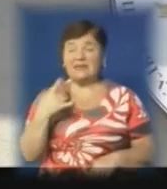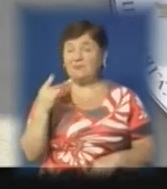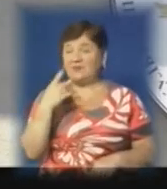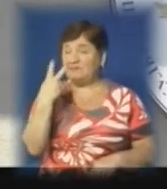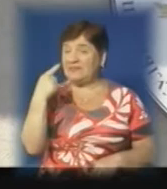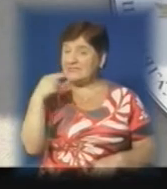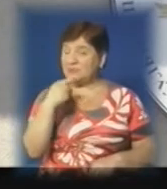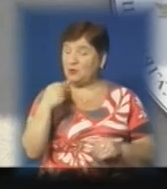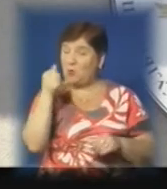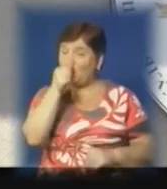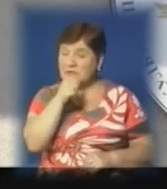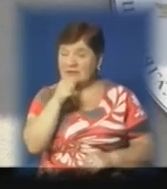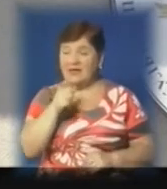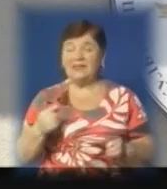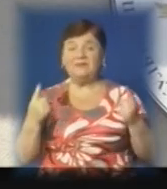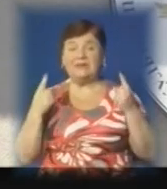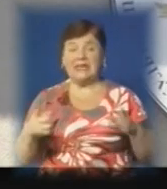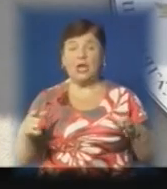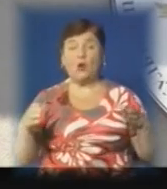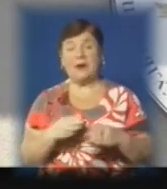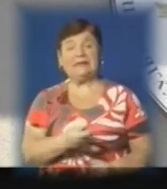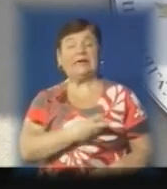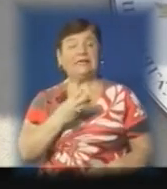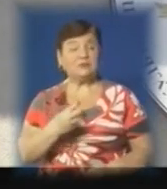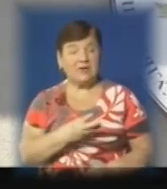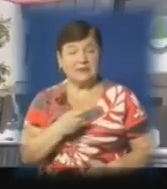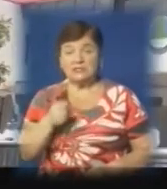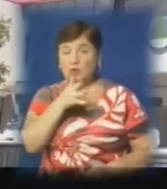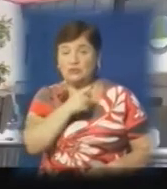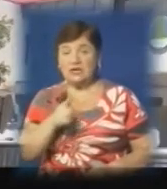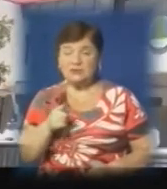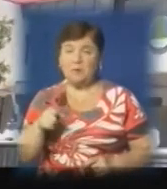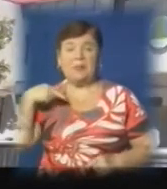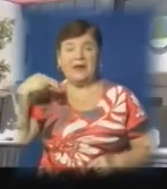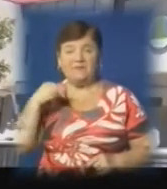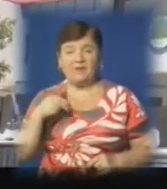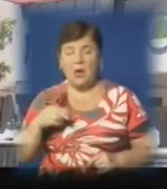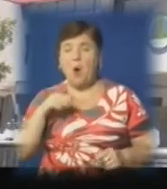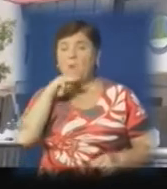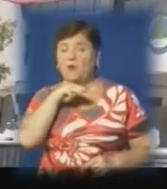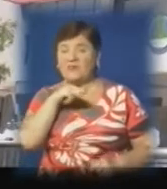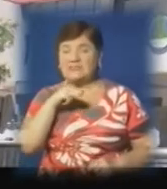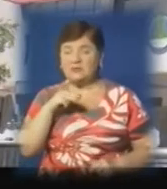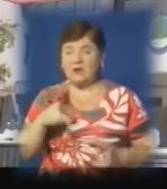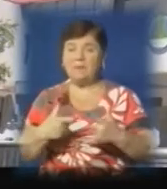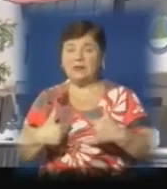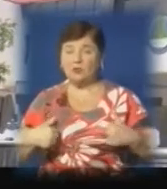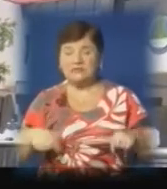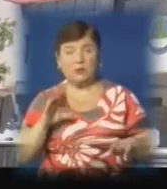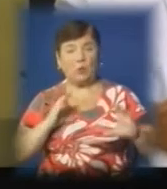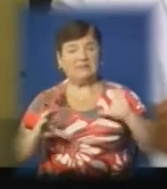2000 році, завдяки невеликій команді ентузіастів. З того часу, з невеликими перервами, професор і очолює підрозділ